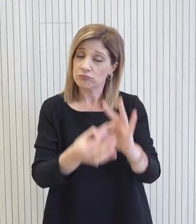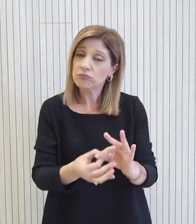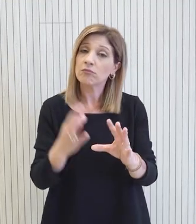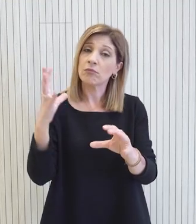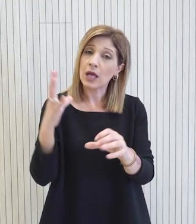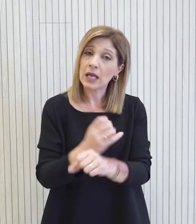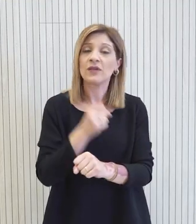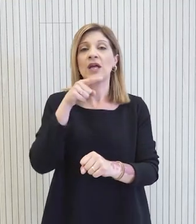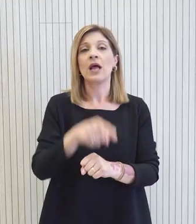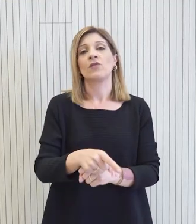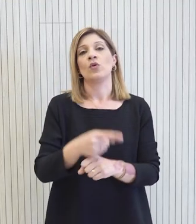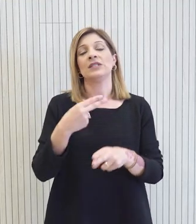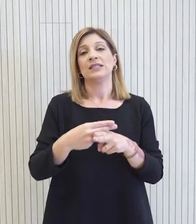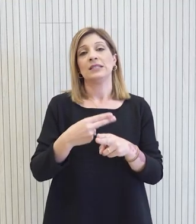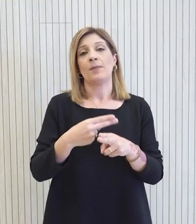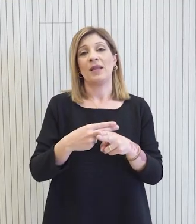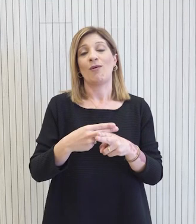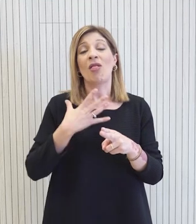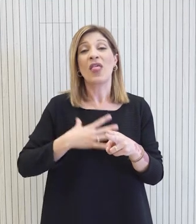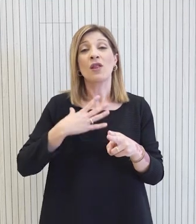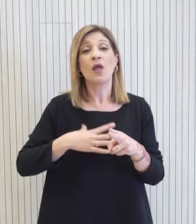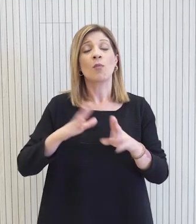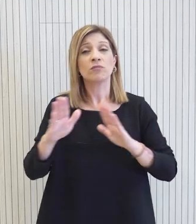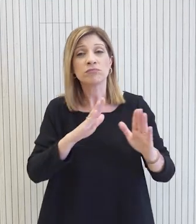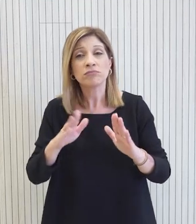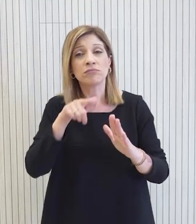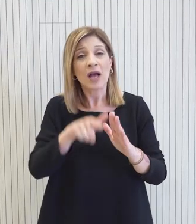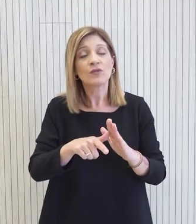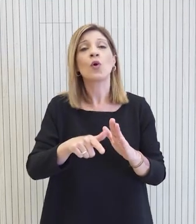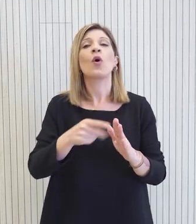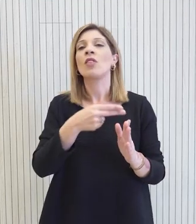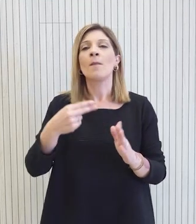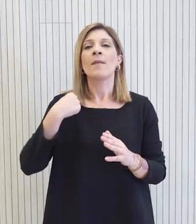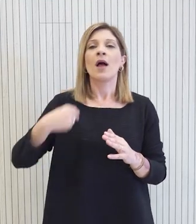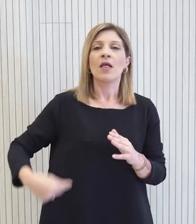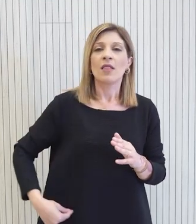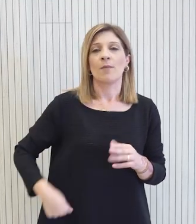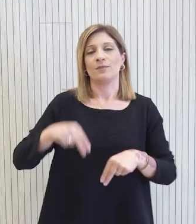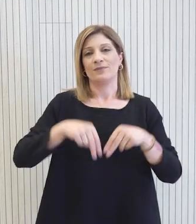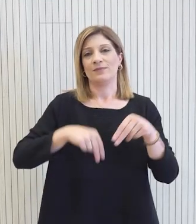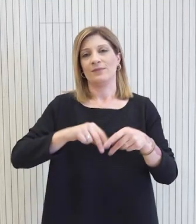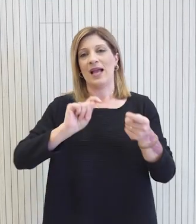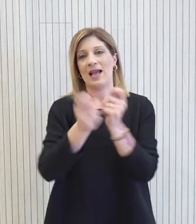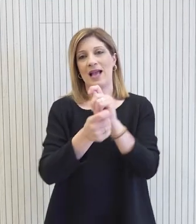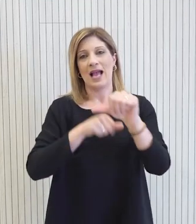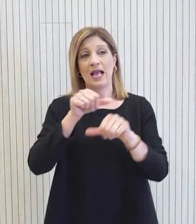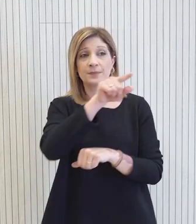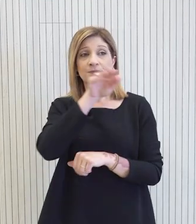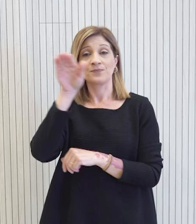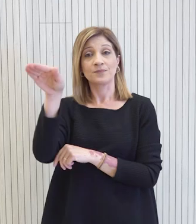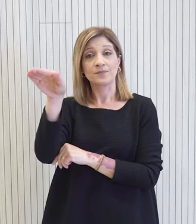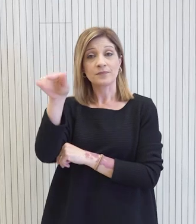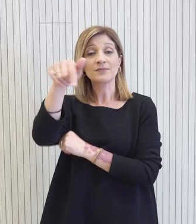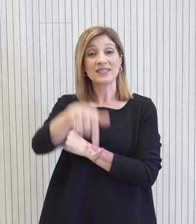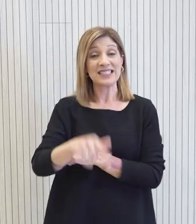διασφαλίσουμε την επιτυχή την ομαλή εφαρμογή της μεταρρύθμισης της τοπικής αυτοδιοίκησης των προσεχή ούνια. Γιατί έγινε αυτή η σύσκεψη σήμερα για